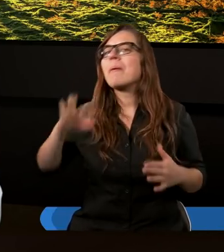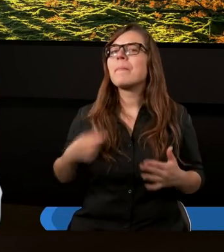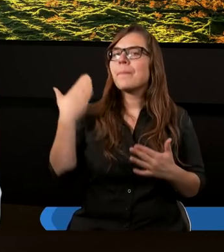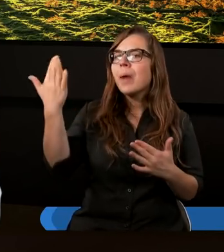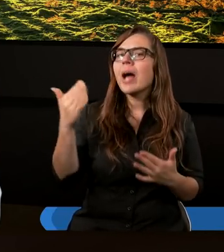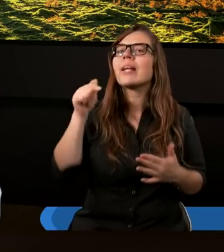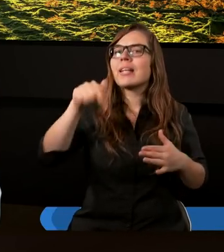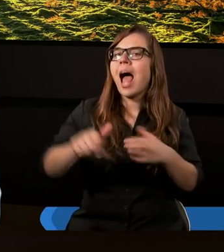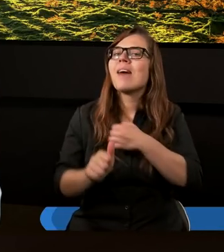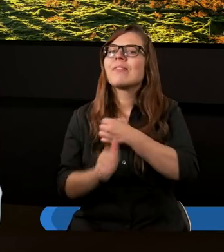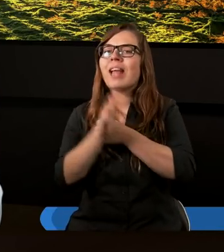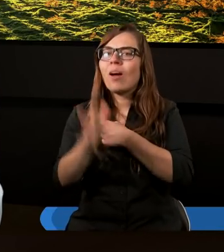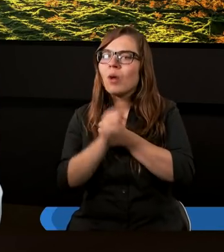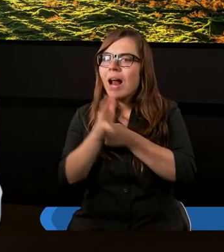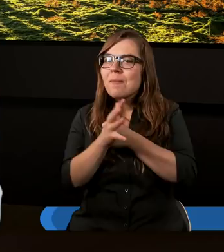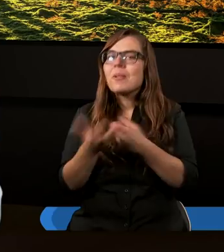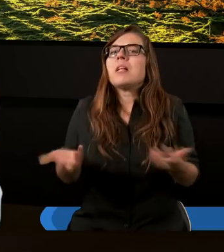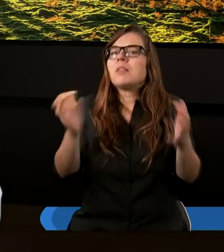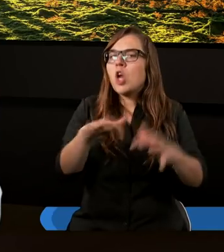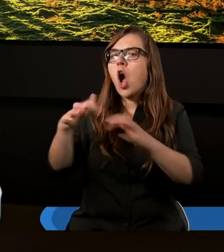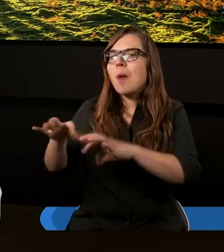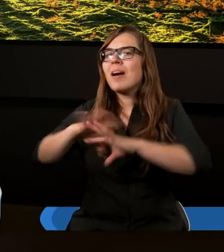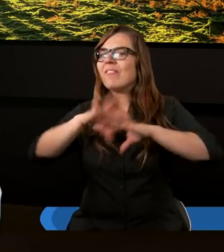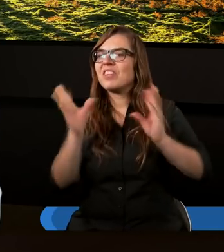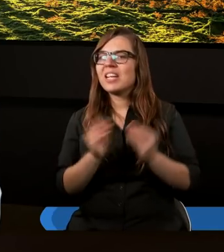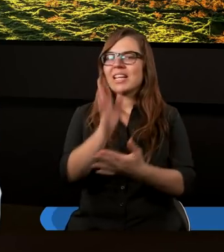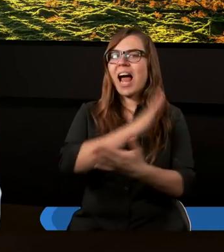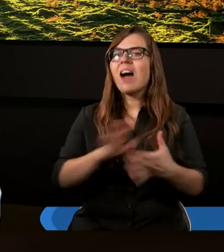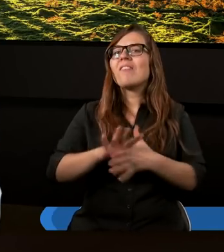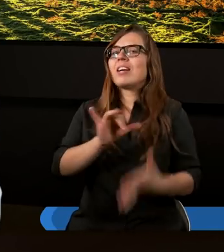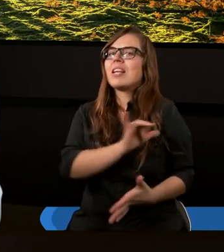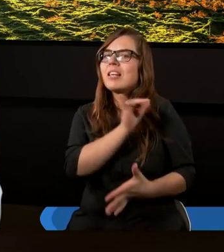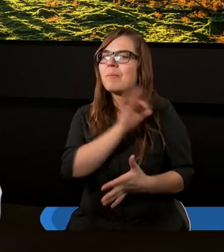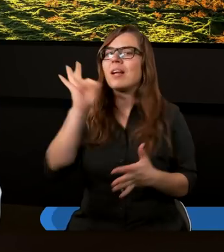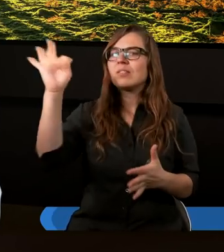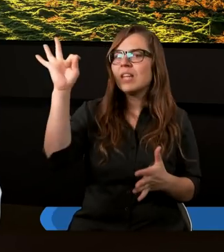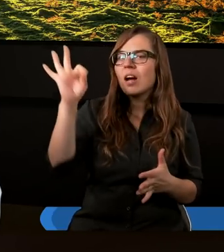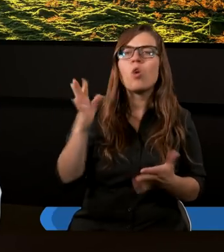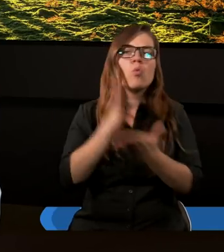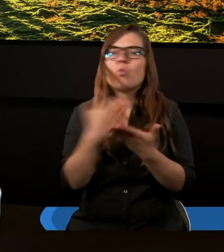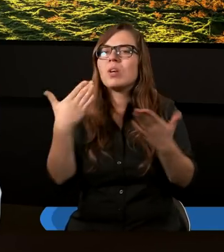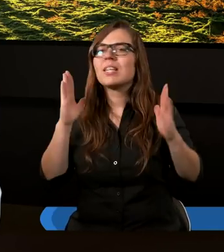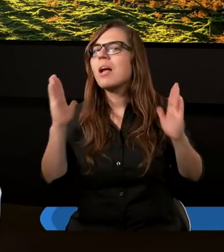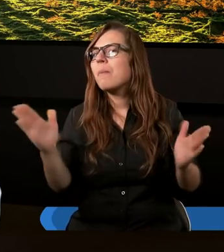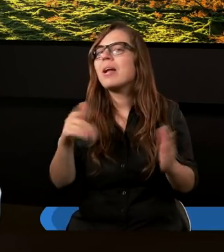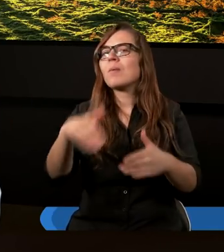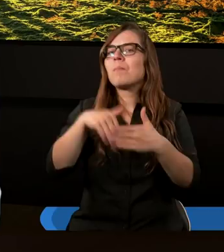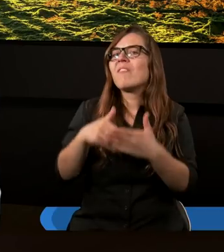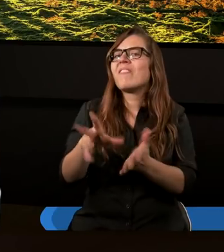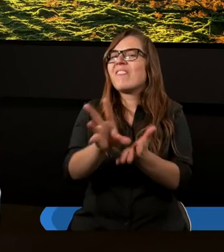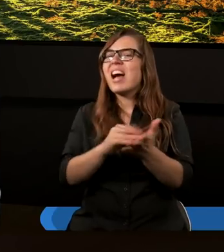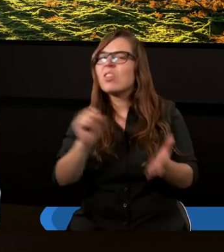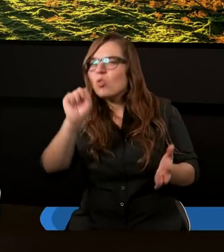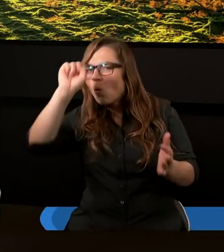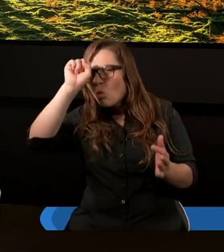i tam w Jerozalemie zgromadzą się wszystkie narody w imieniu Pana i już nie będą postępować